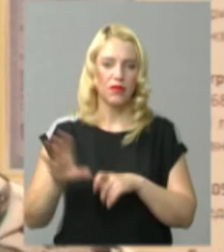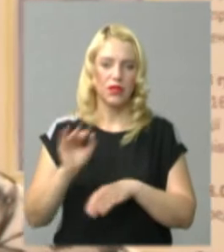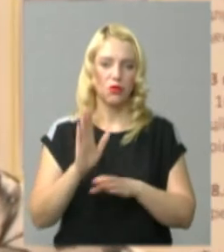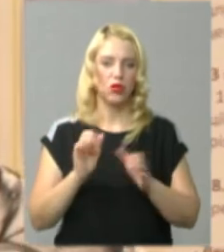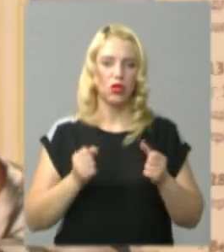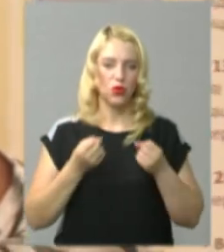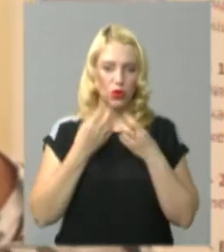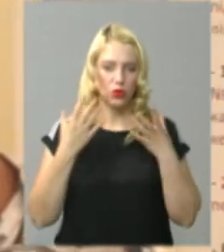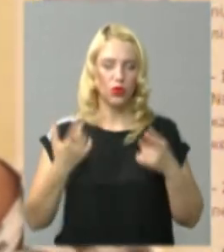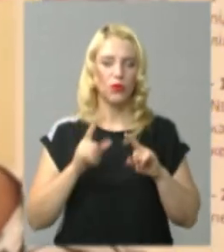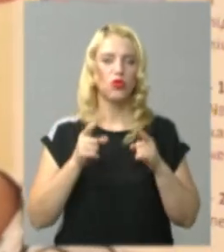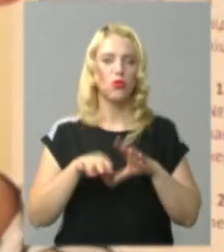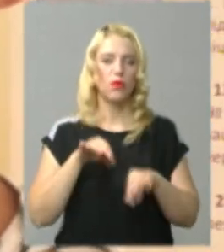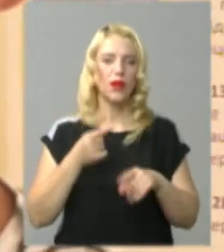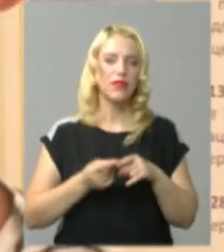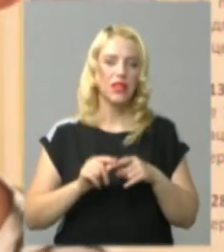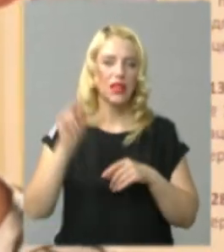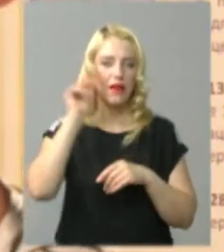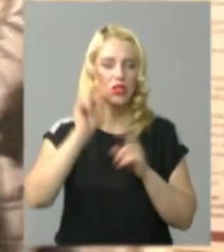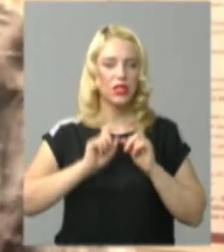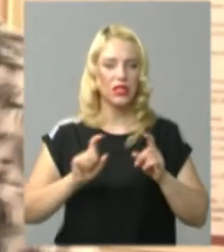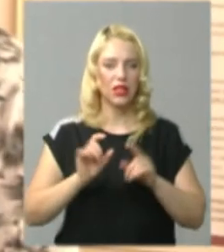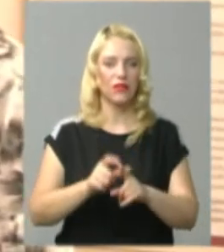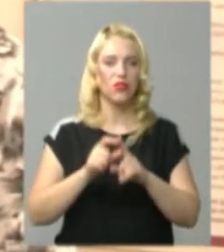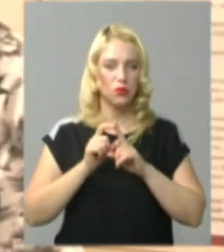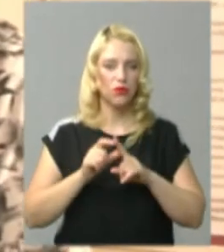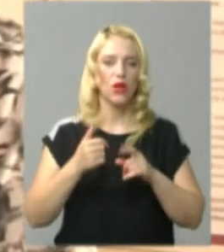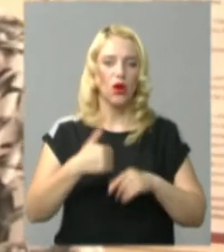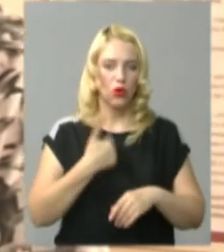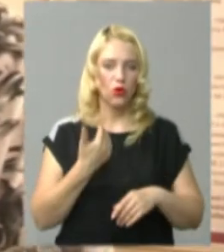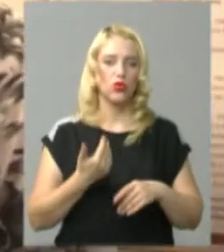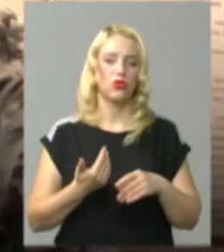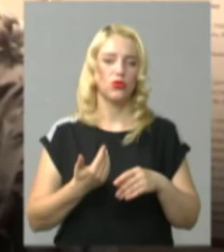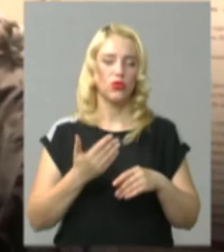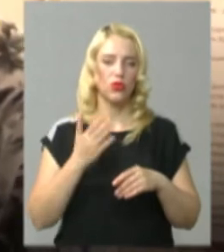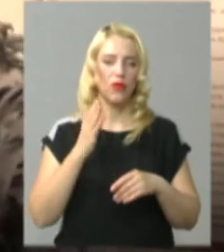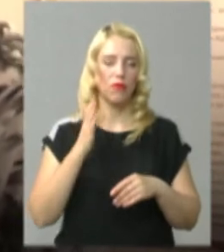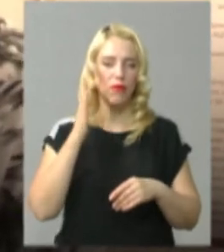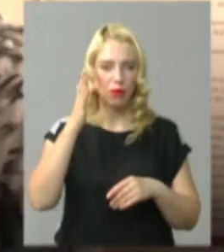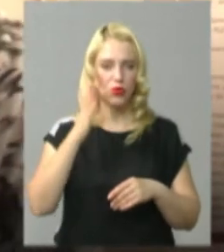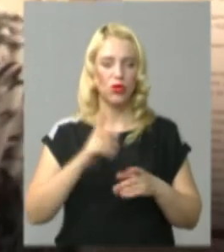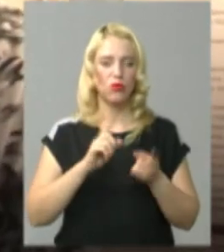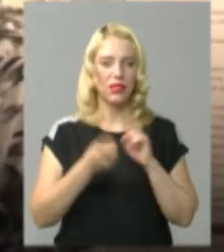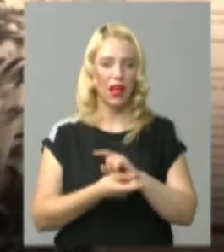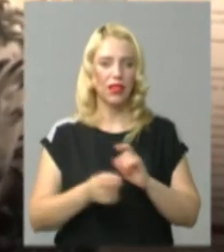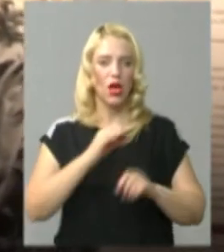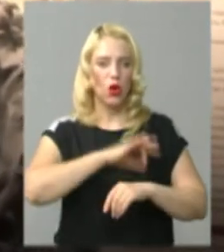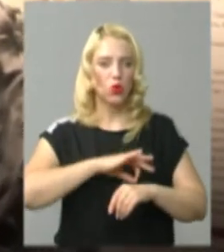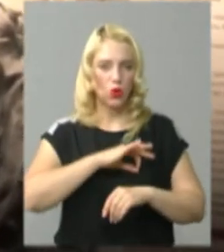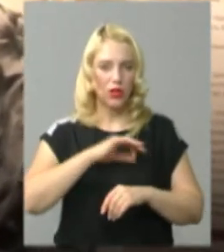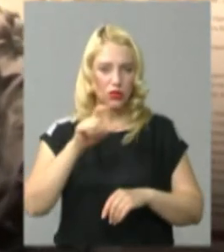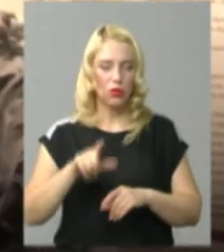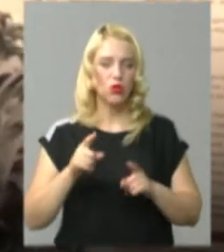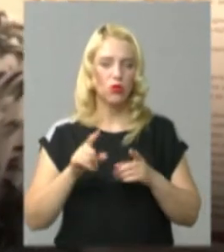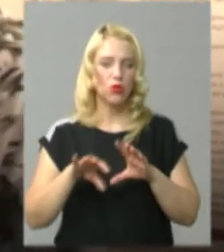добре. На питання, чому обрав цей навчальний заклад, відповів. Я хочу стати майбутнім юристом, а чому обрав саме цей